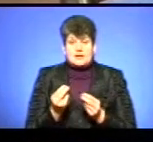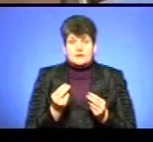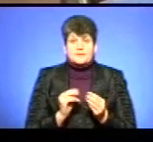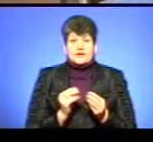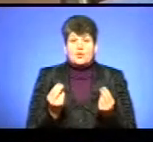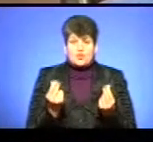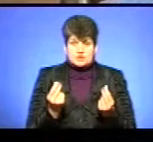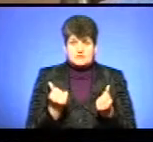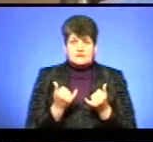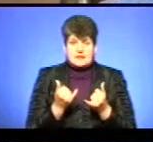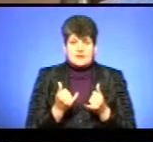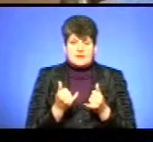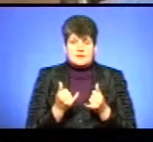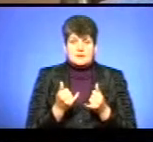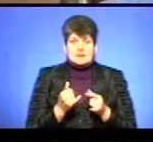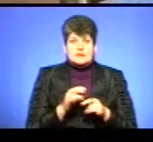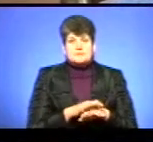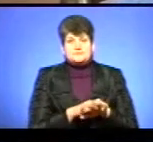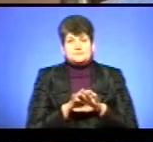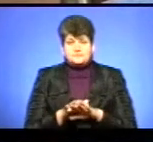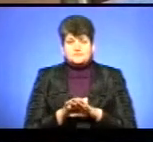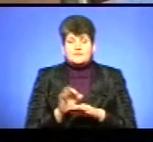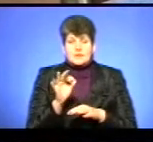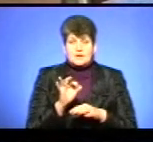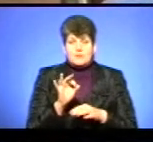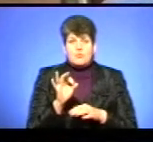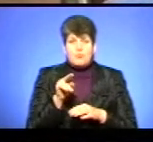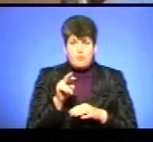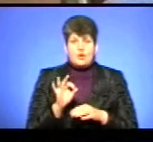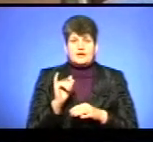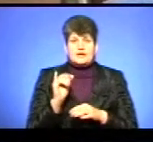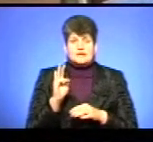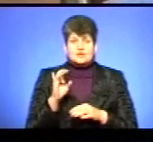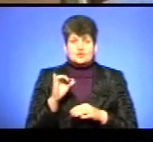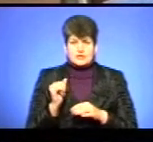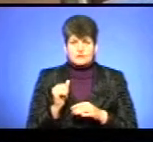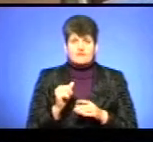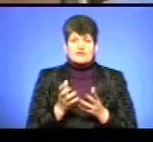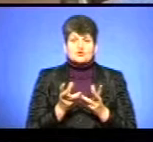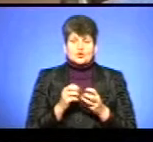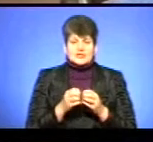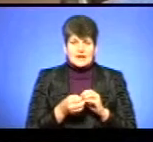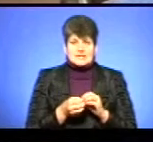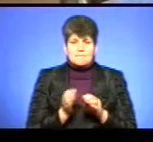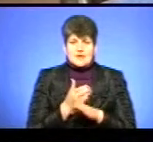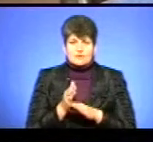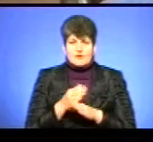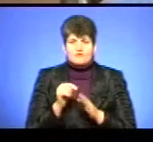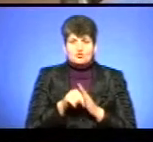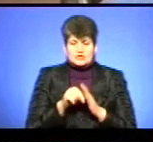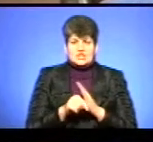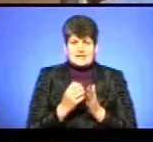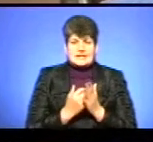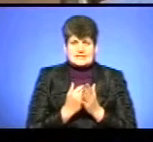для покриття цієї заборгованості по препаратах інсуліну. В результаті перерозподілу внутрішніх резервів,